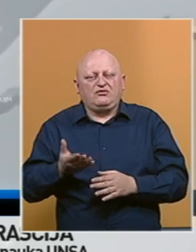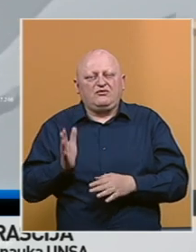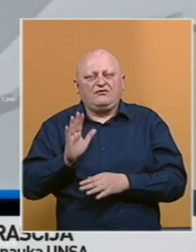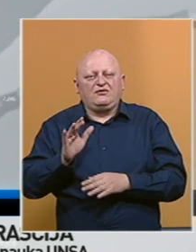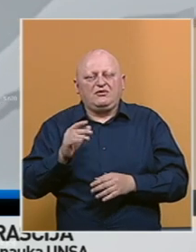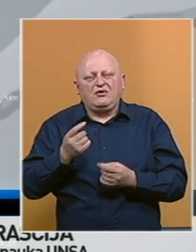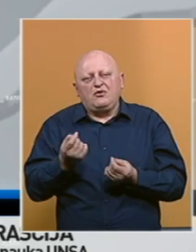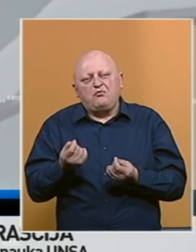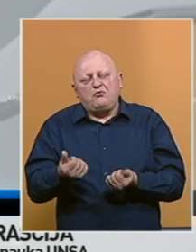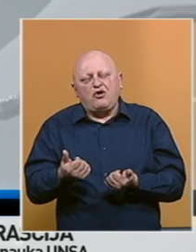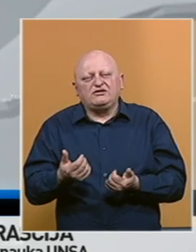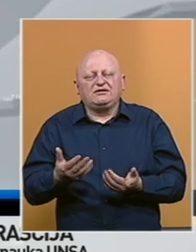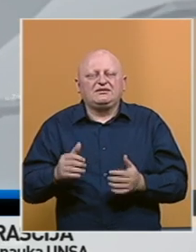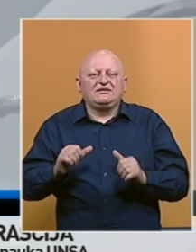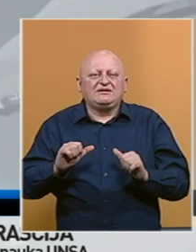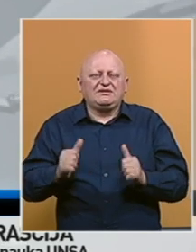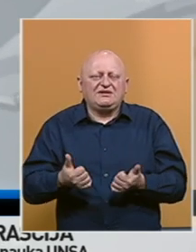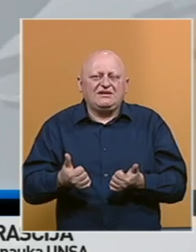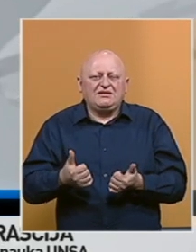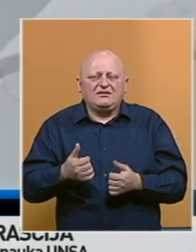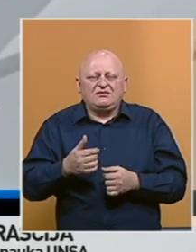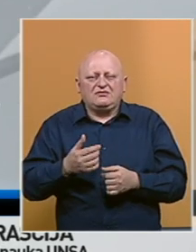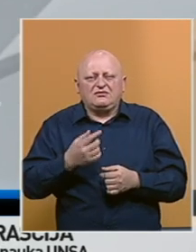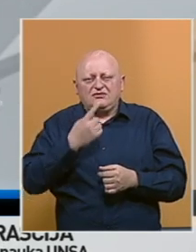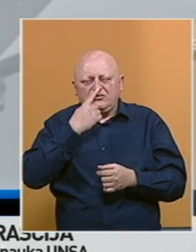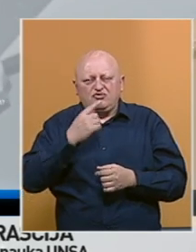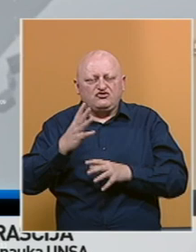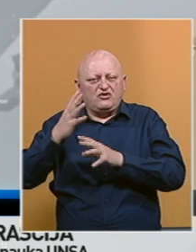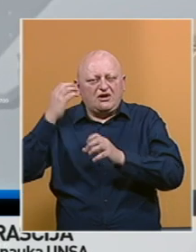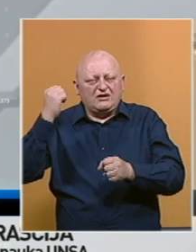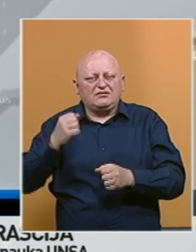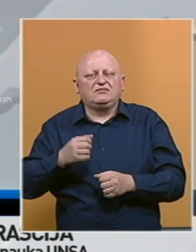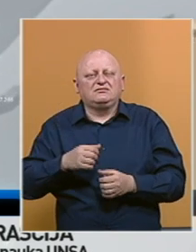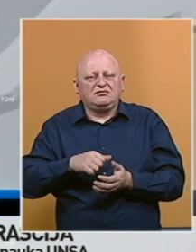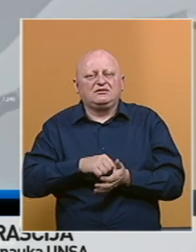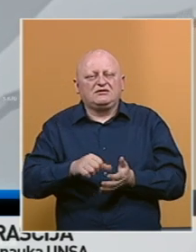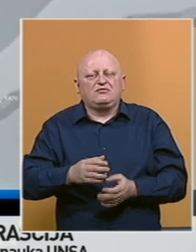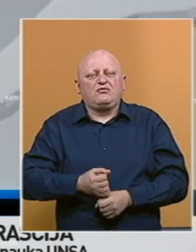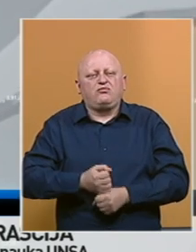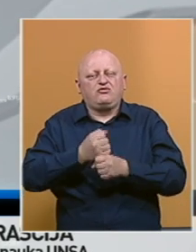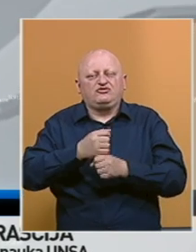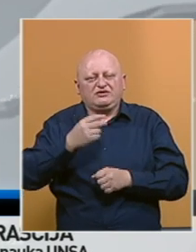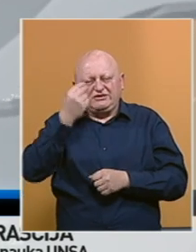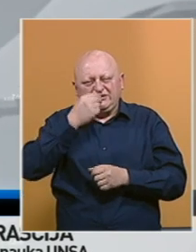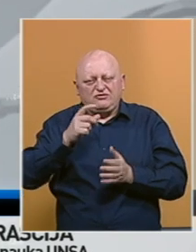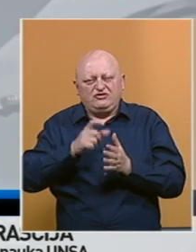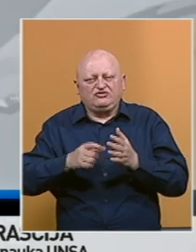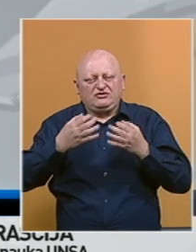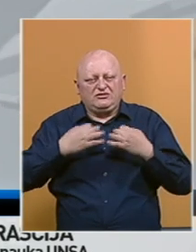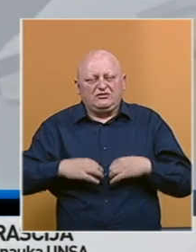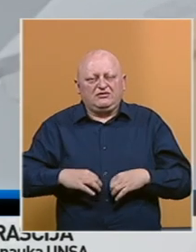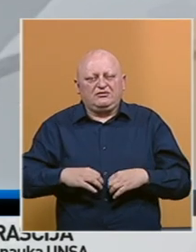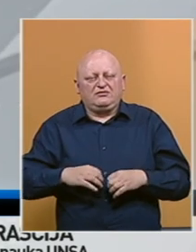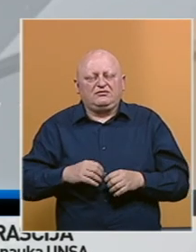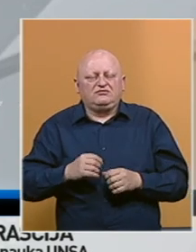procjene da li se ruskoj diplomatiji isplati dalja podrška srpskom članu predsjedništva